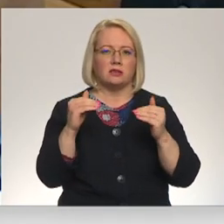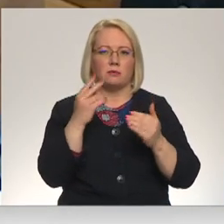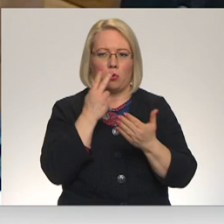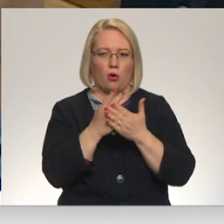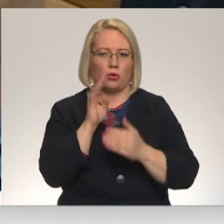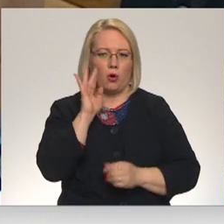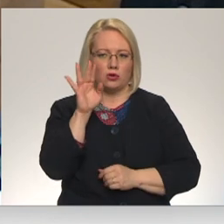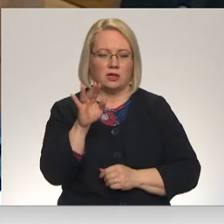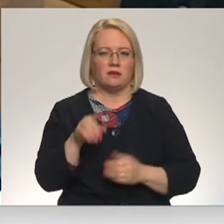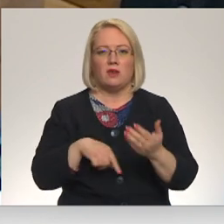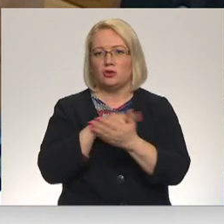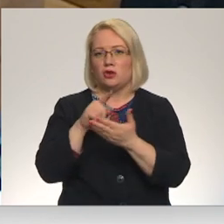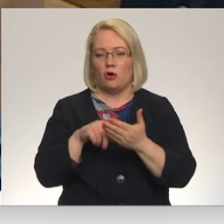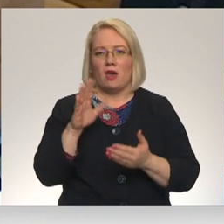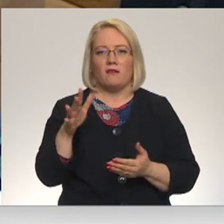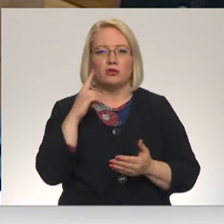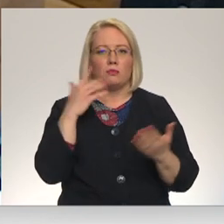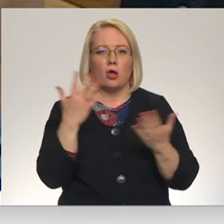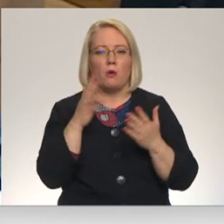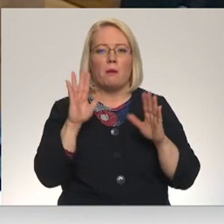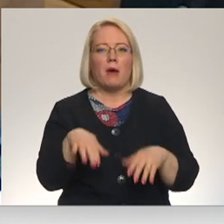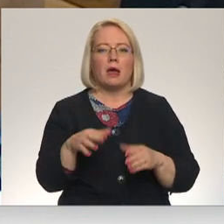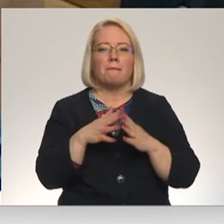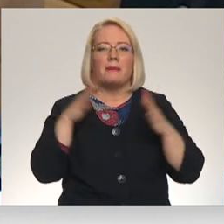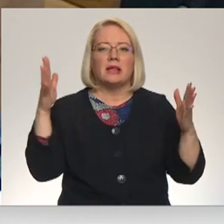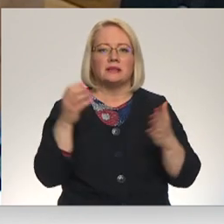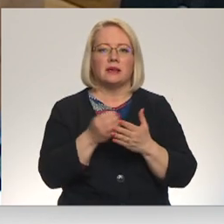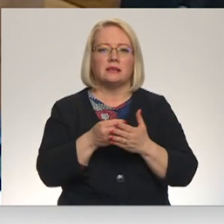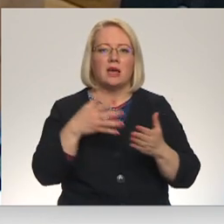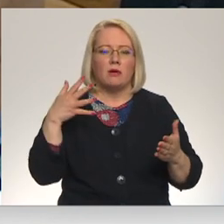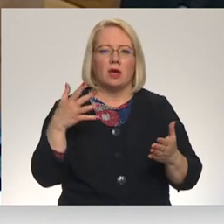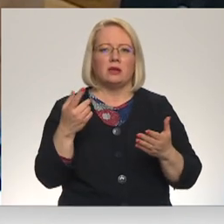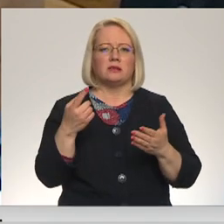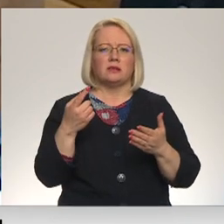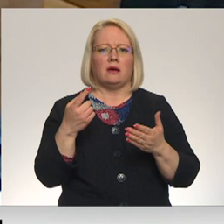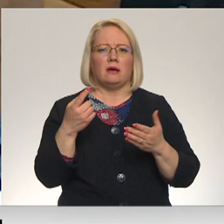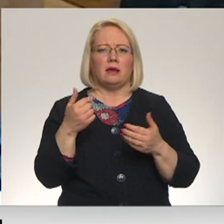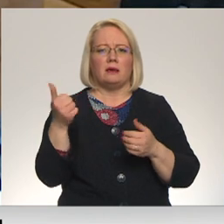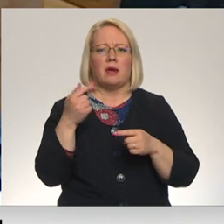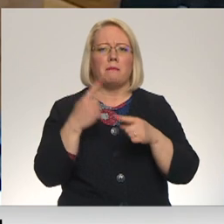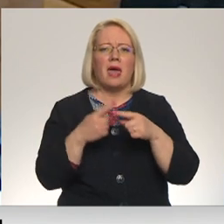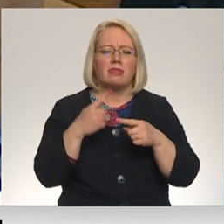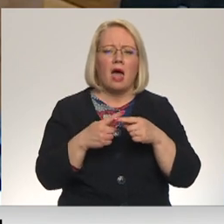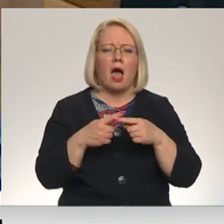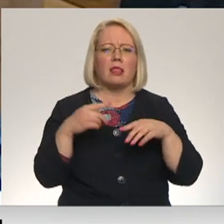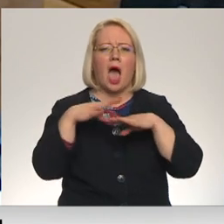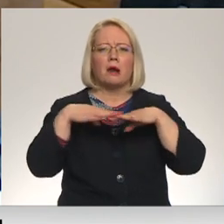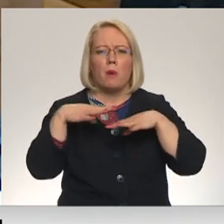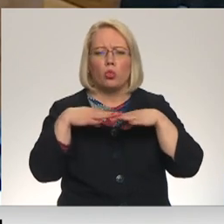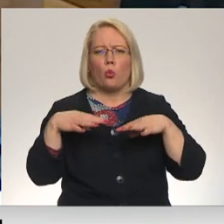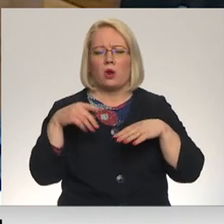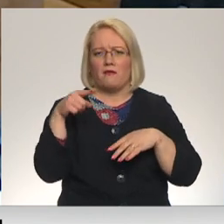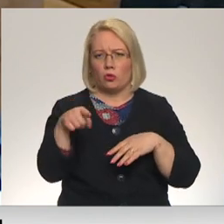iespējumu milzīgu sadardzinājumu, teiksim, metali īpasi armatūrē, jūs par to padomājat?